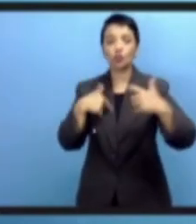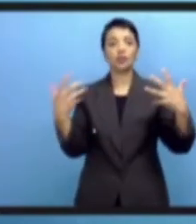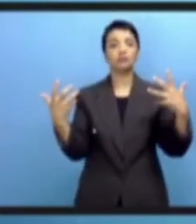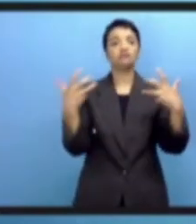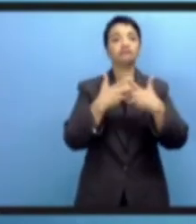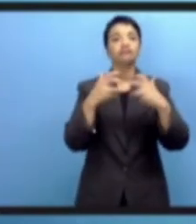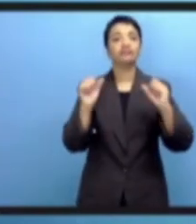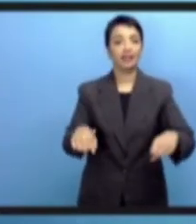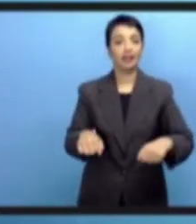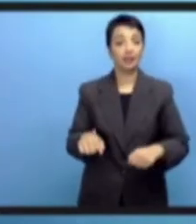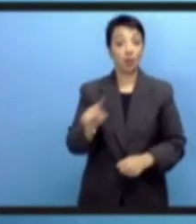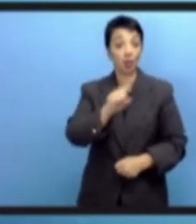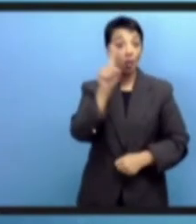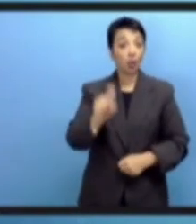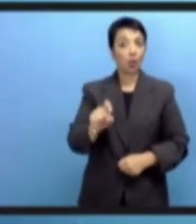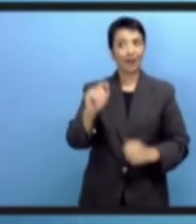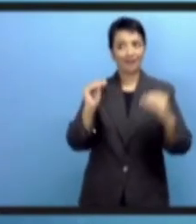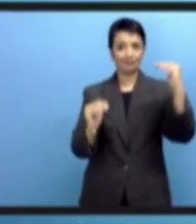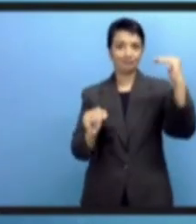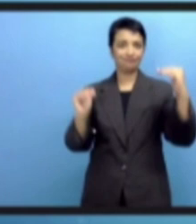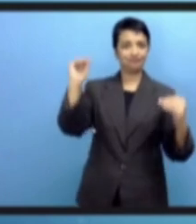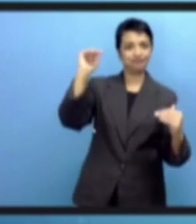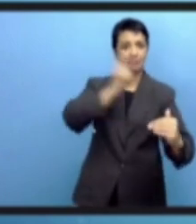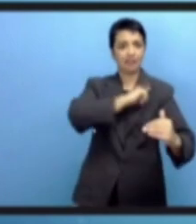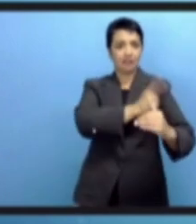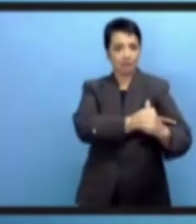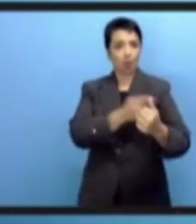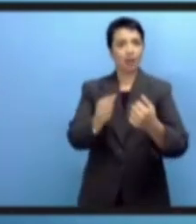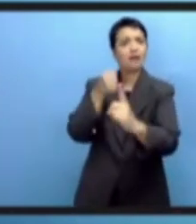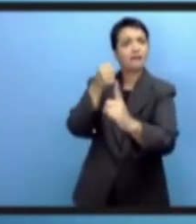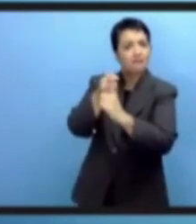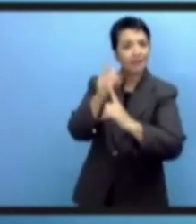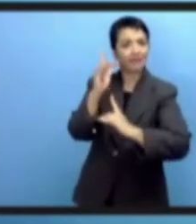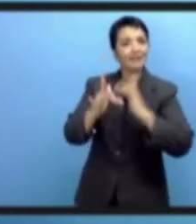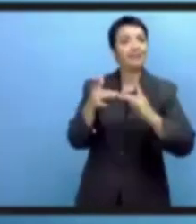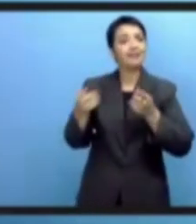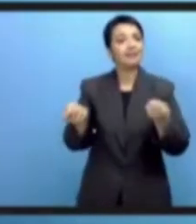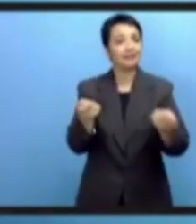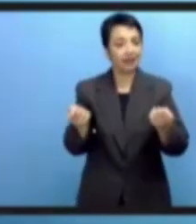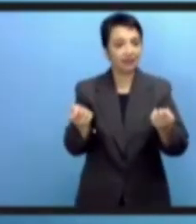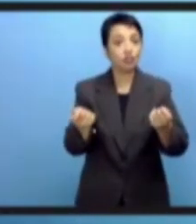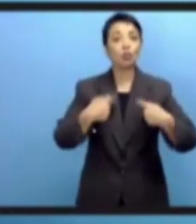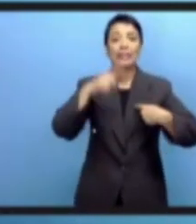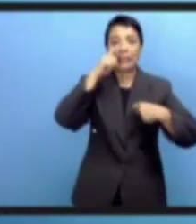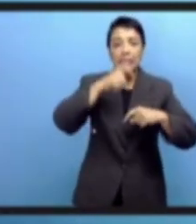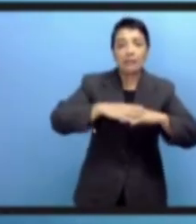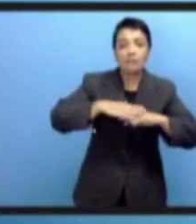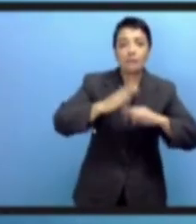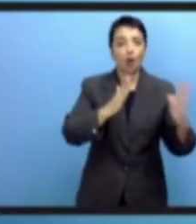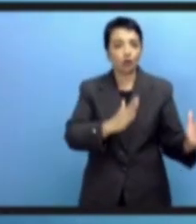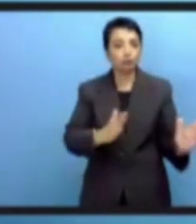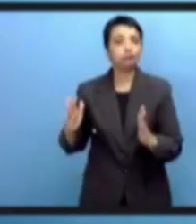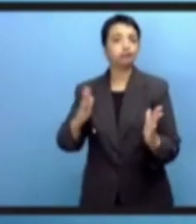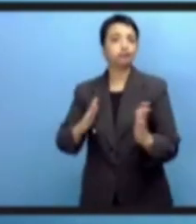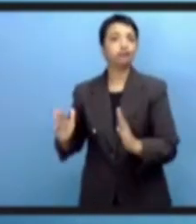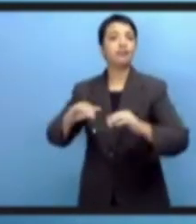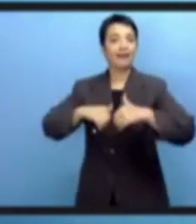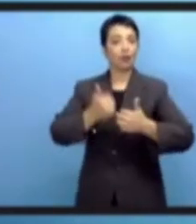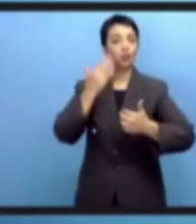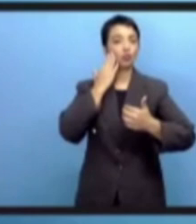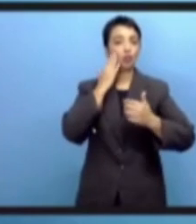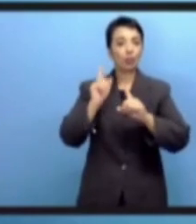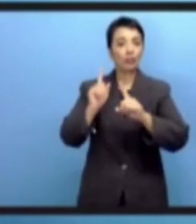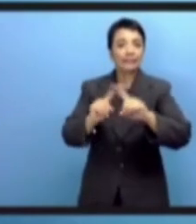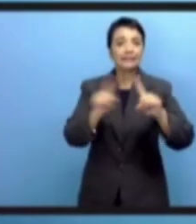международные процессы. Подобные дисбалансы сказываются на интернете во всем мире.